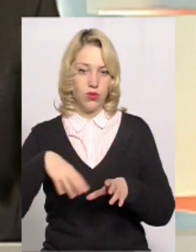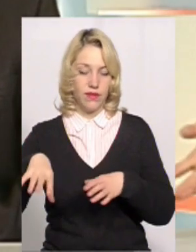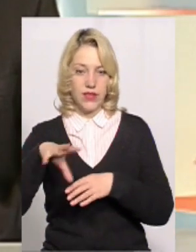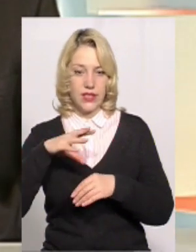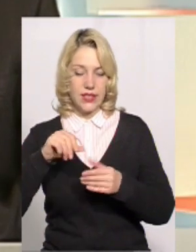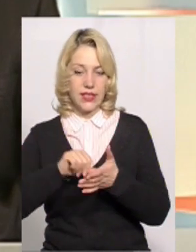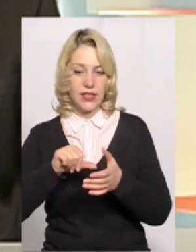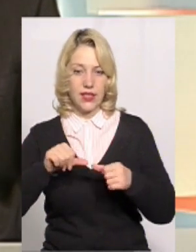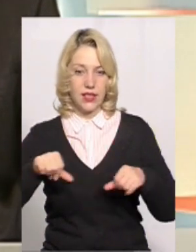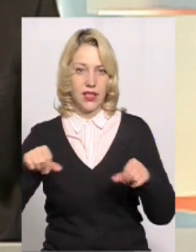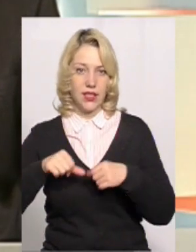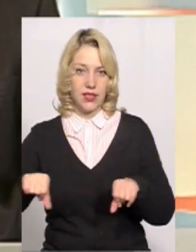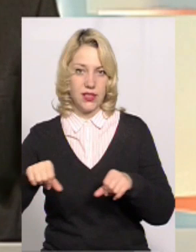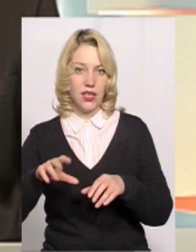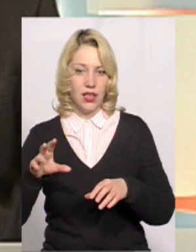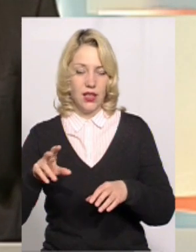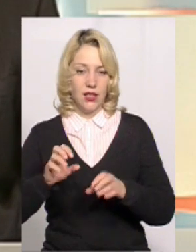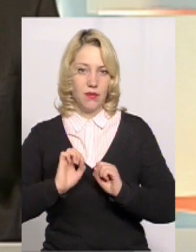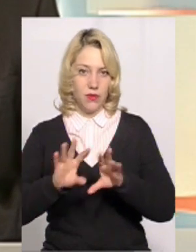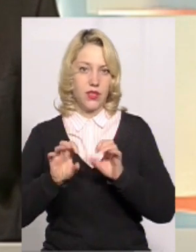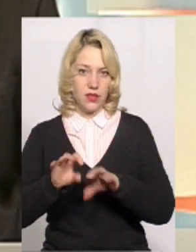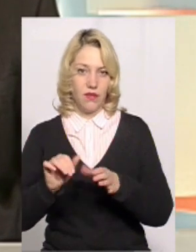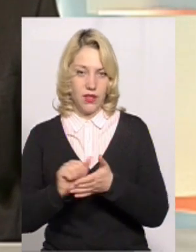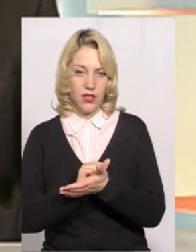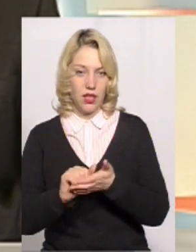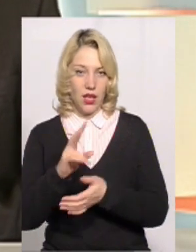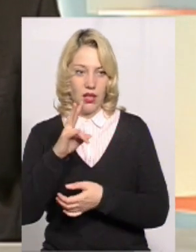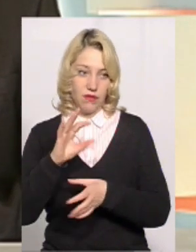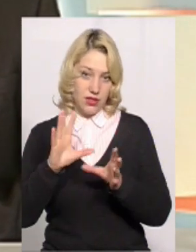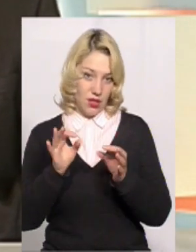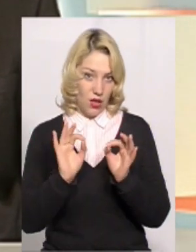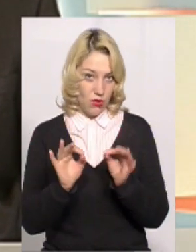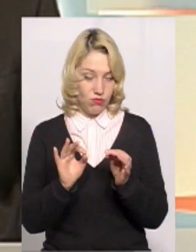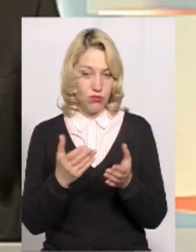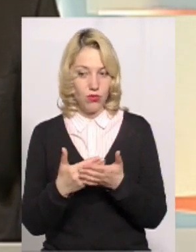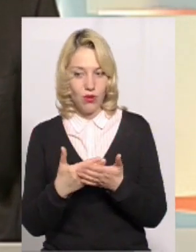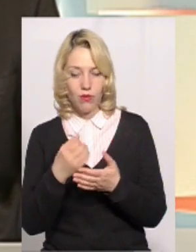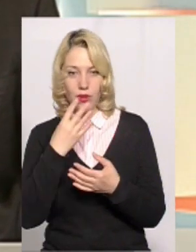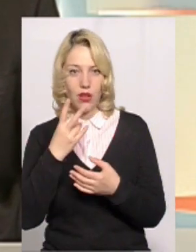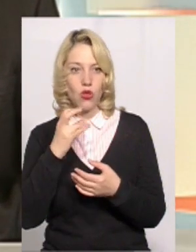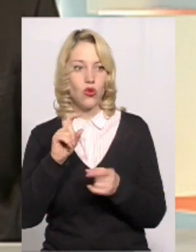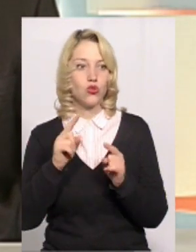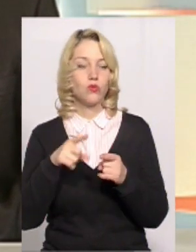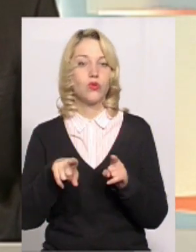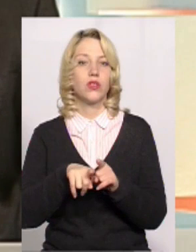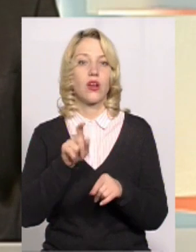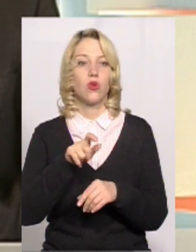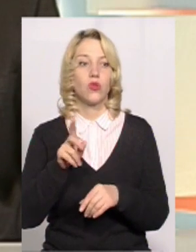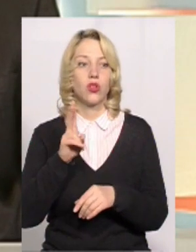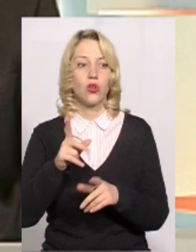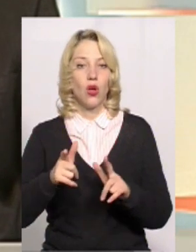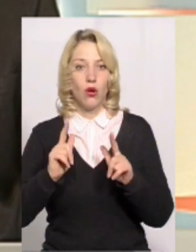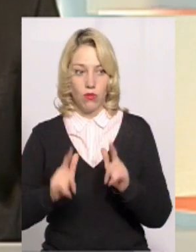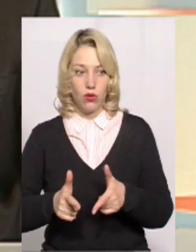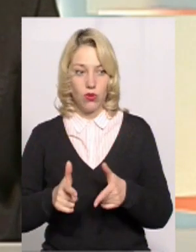дільниці прозвітували. Тому, ніби так все добре, але, з другої сторони, чому так люди, які вже